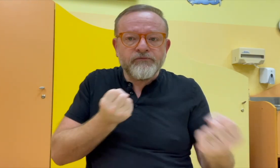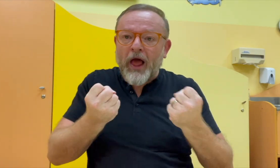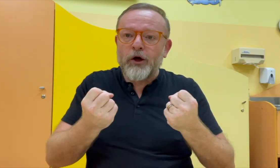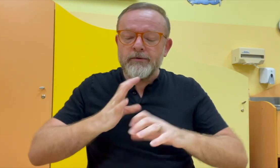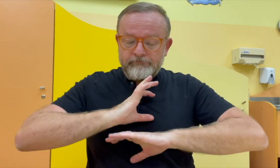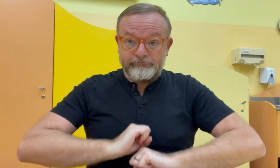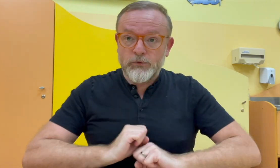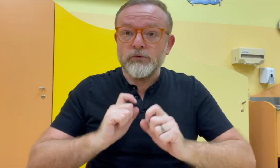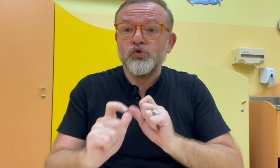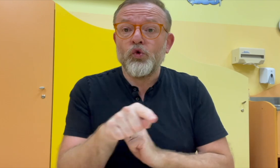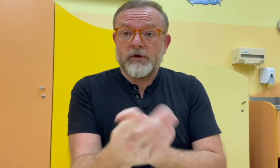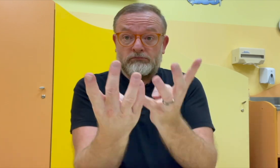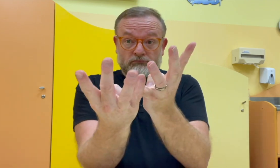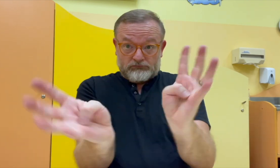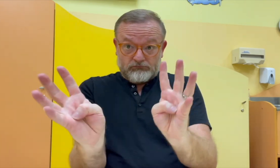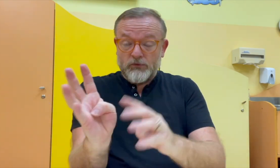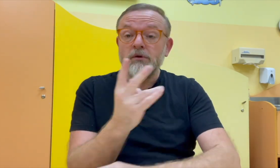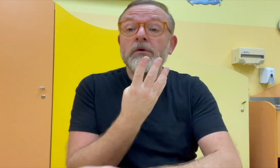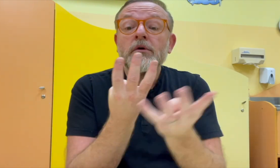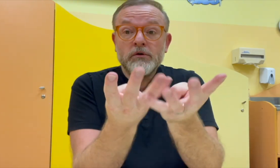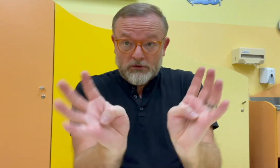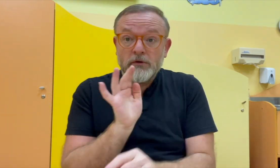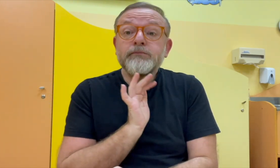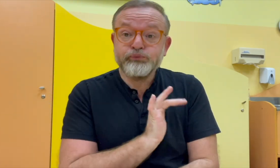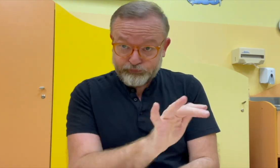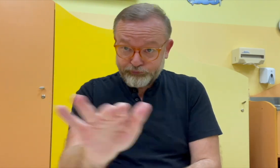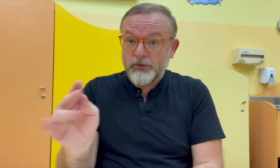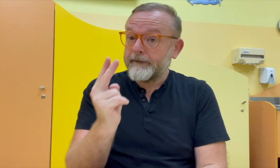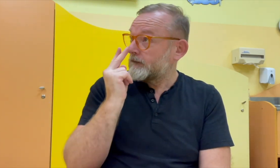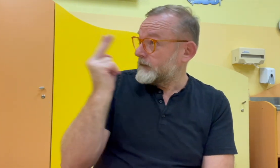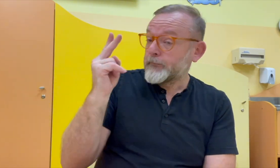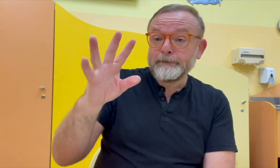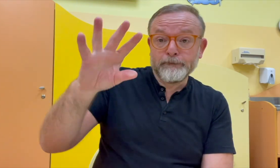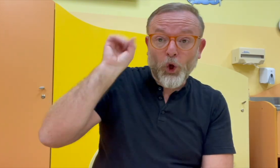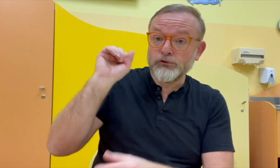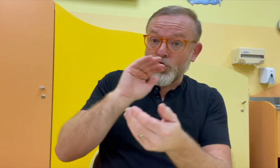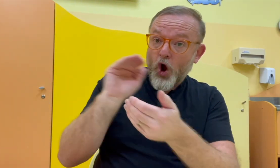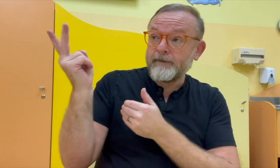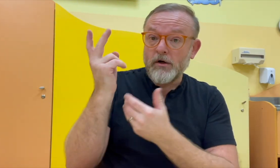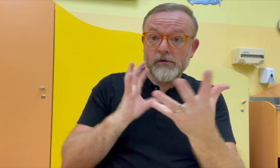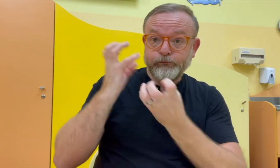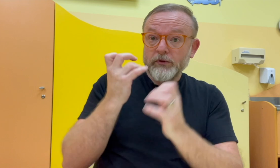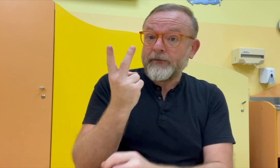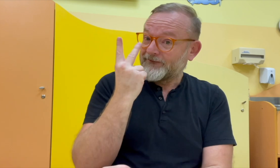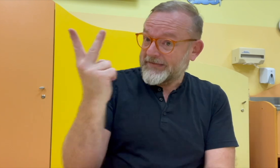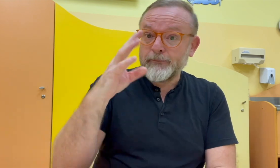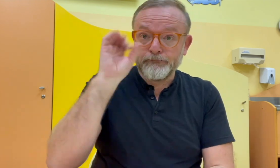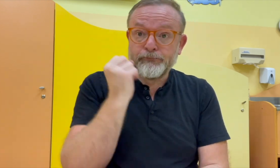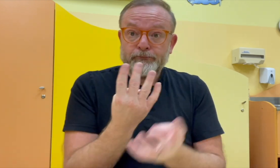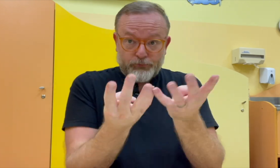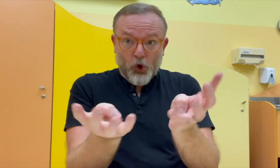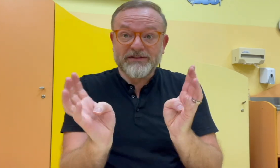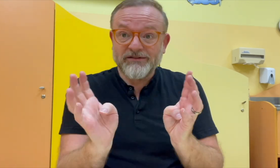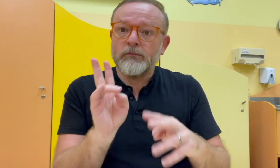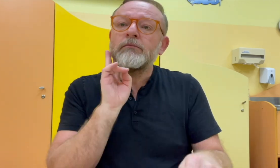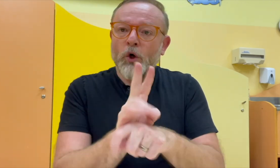že při té výuce samotné se stane nějaký problém, ale máme tam žáky, kteří vidí a oni poznají na